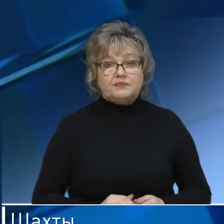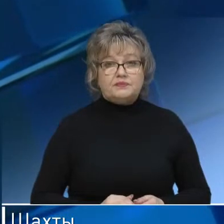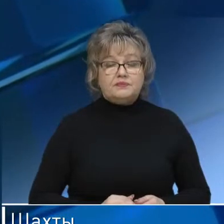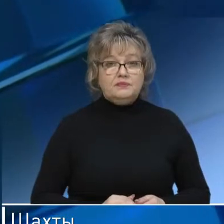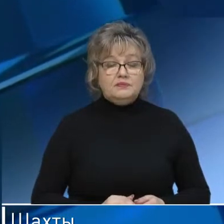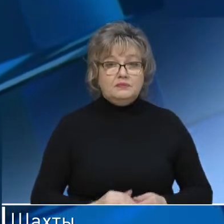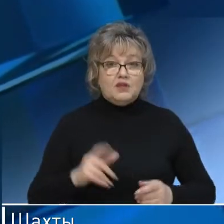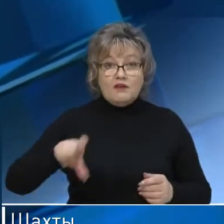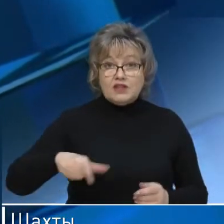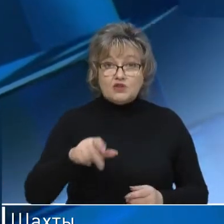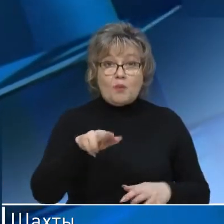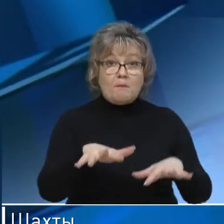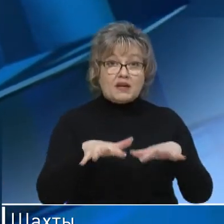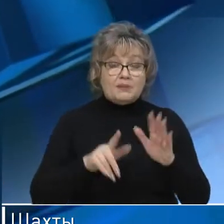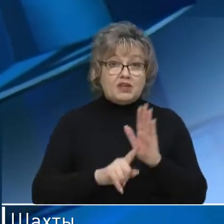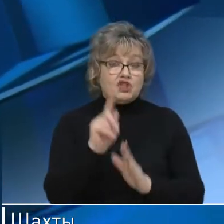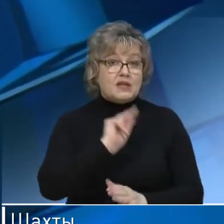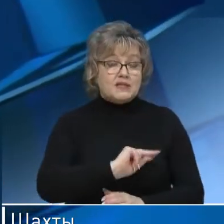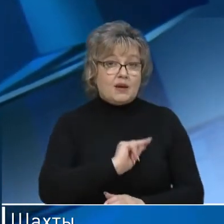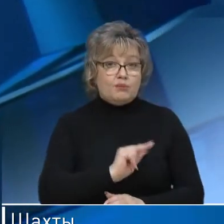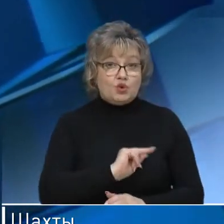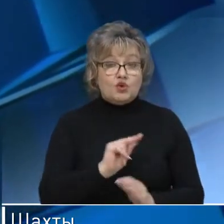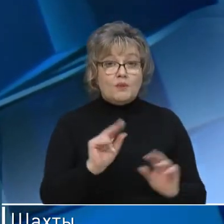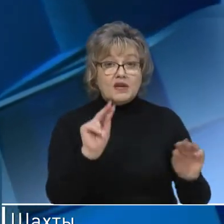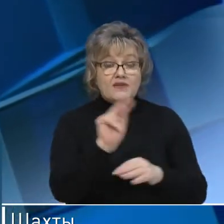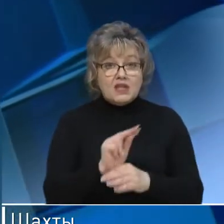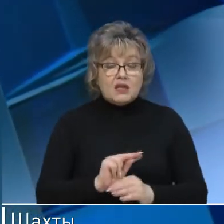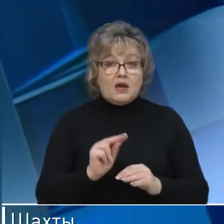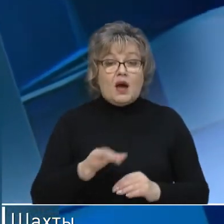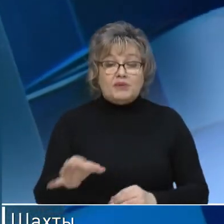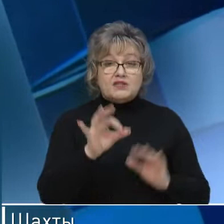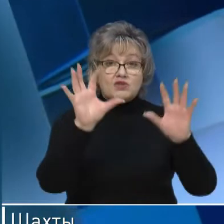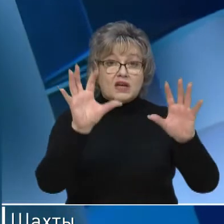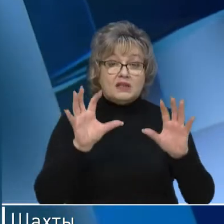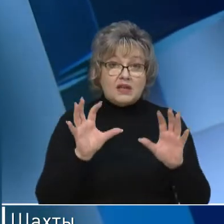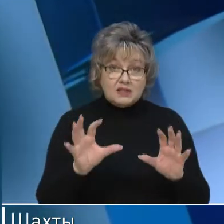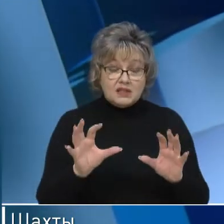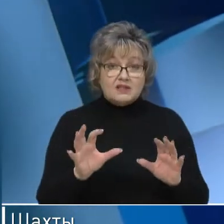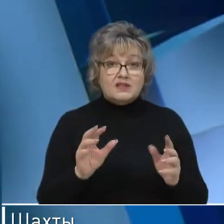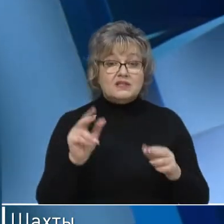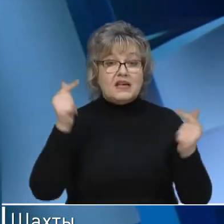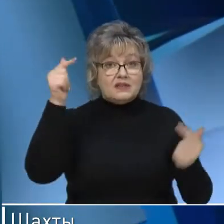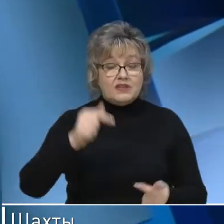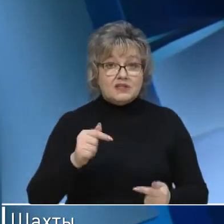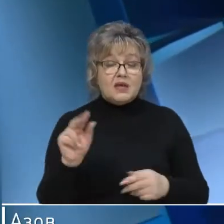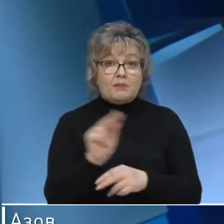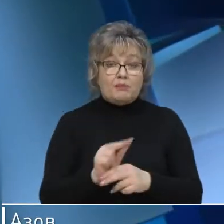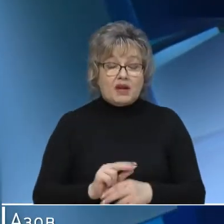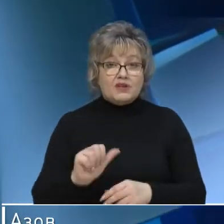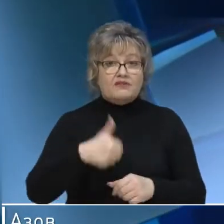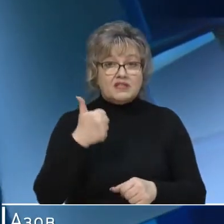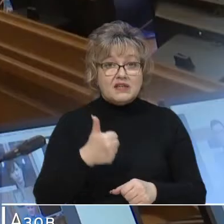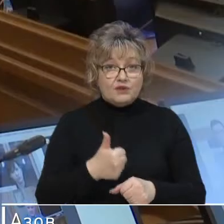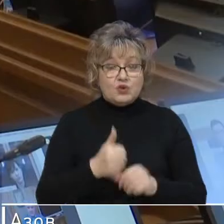В Донском парламенте началась работа по приведению областного законодательства в соответствии с поправками в основной закон